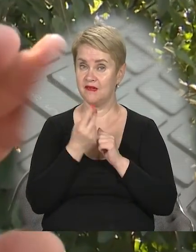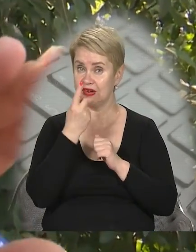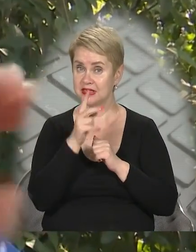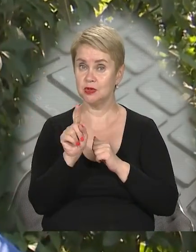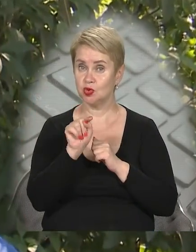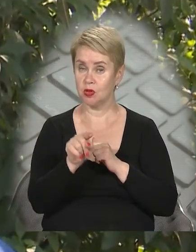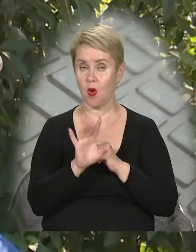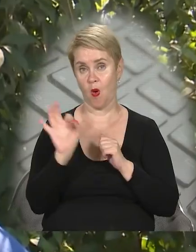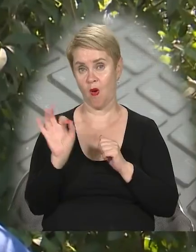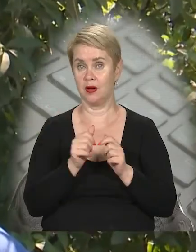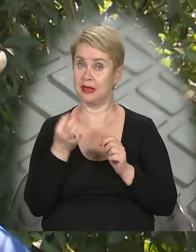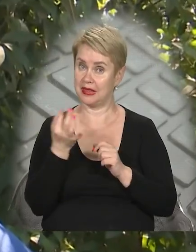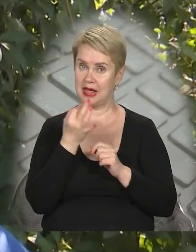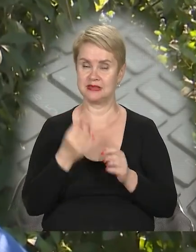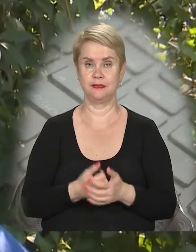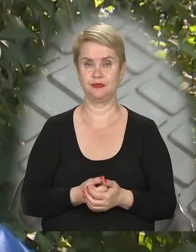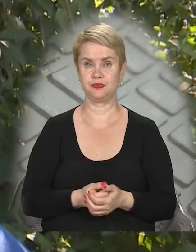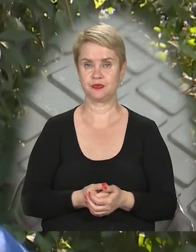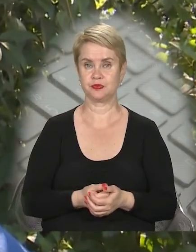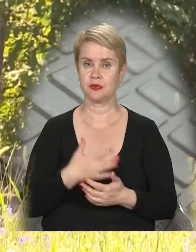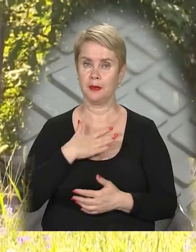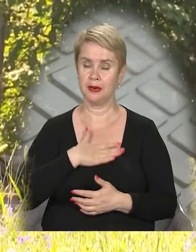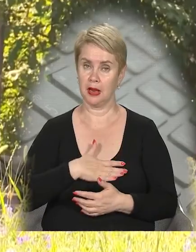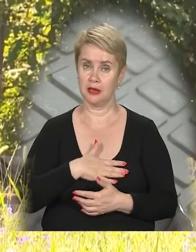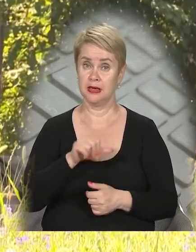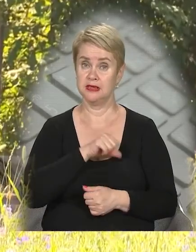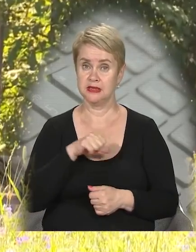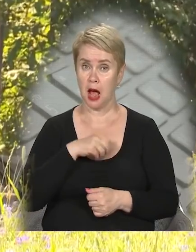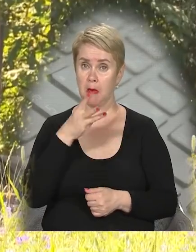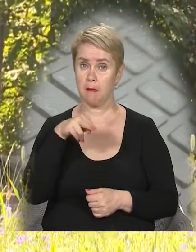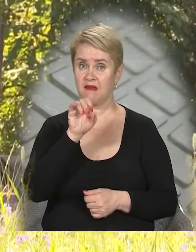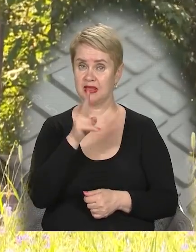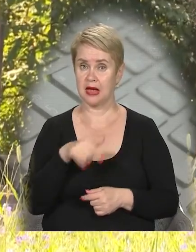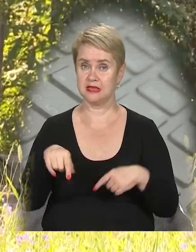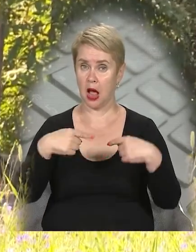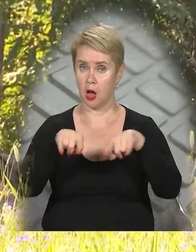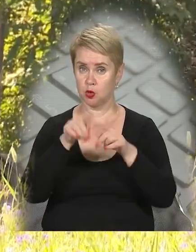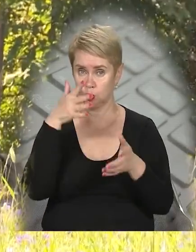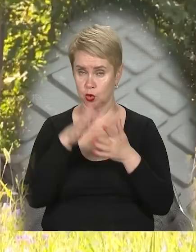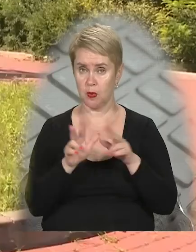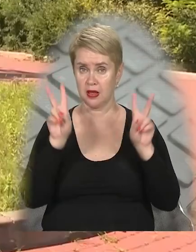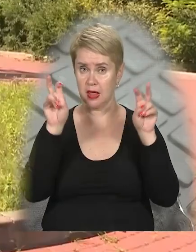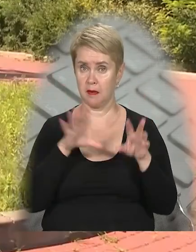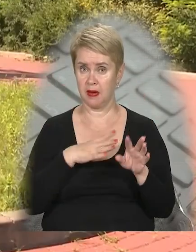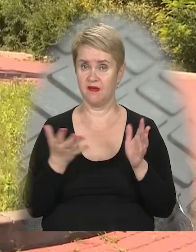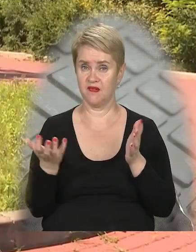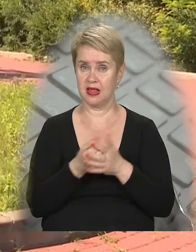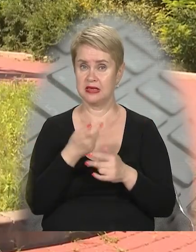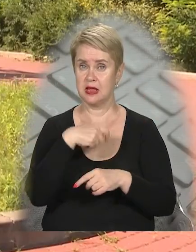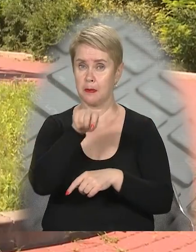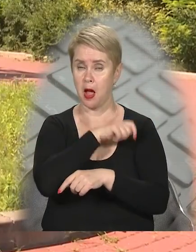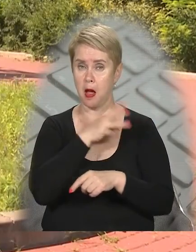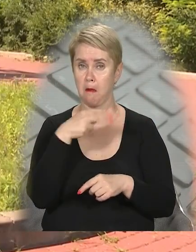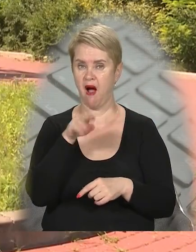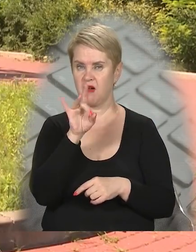ще щось. О, клас, цікаво, приємно. Самі ж мавританські газони, як зрозуміло з назви, були винайдені іспанськими